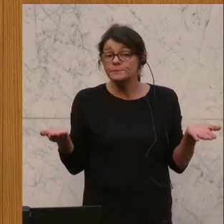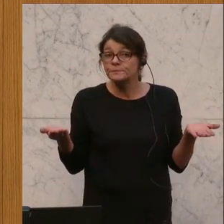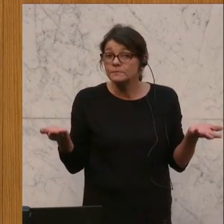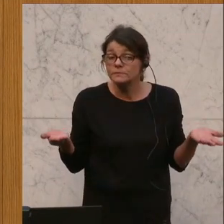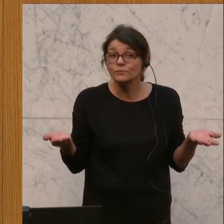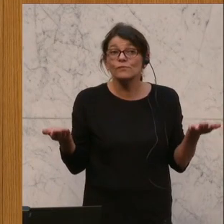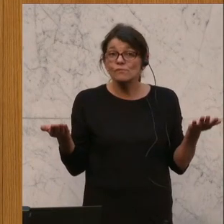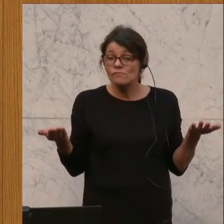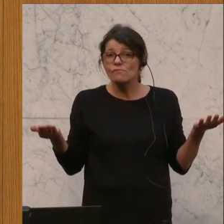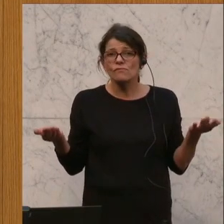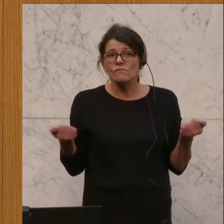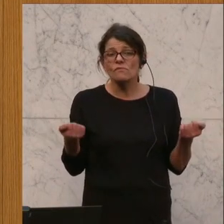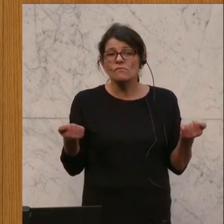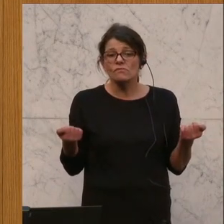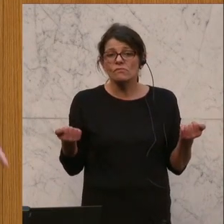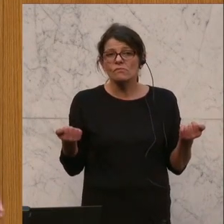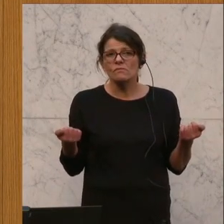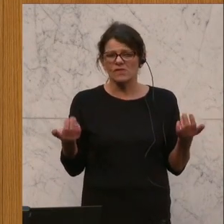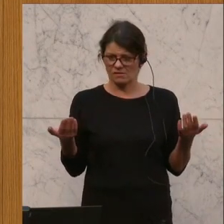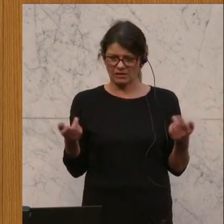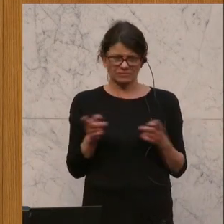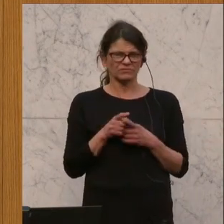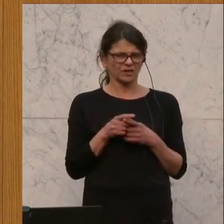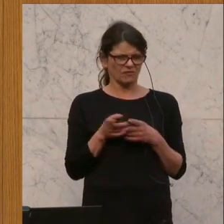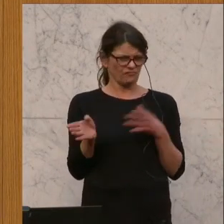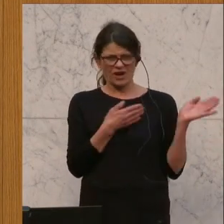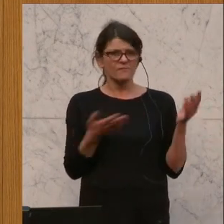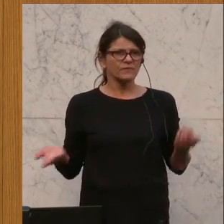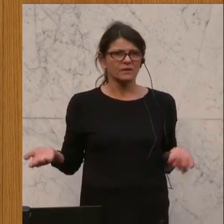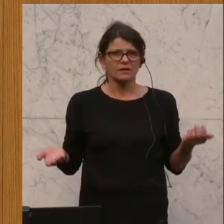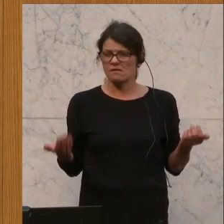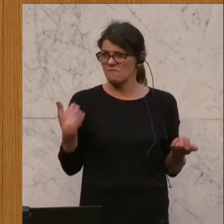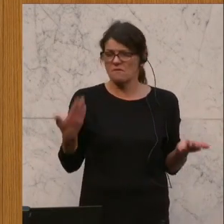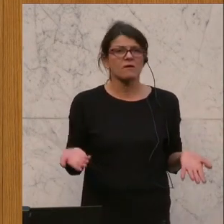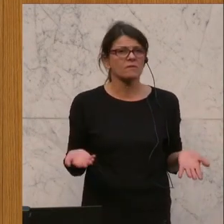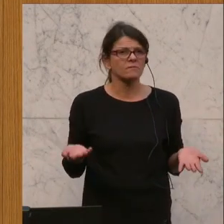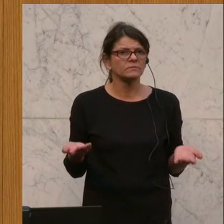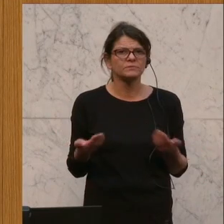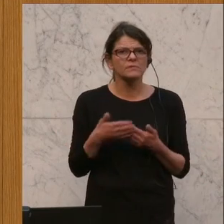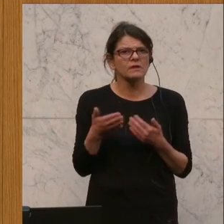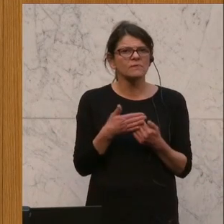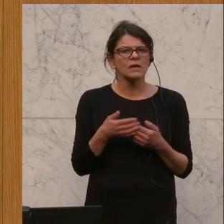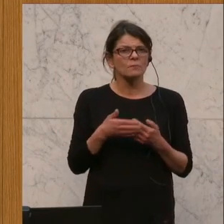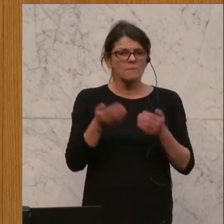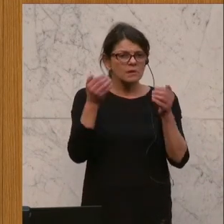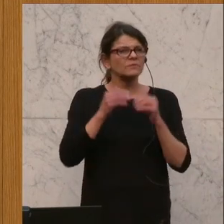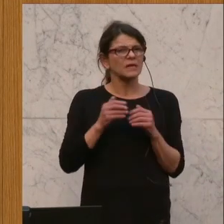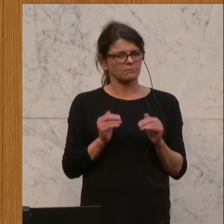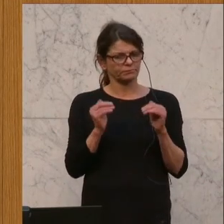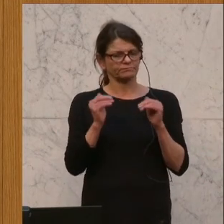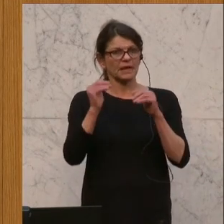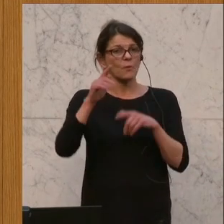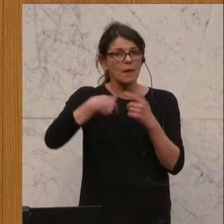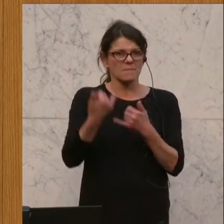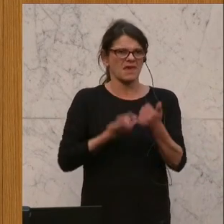Da ist diese Schräglage aufgekommen mit der abgestuften Erhöhung während